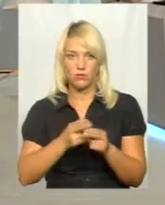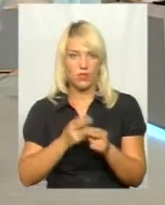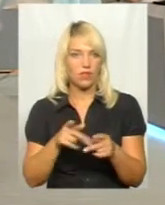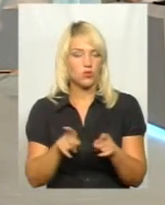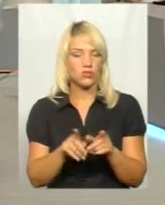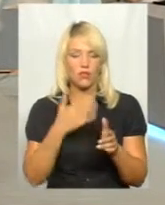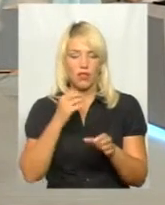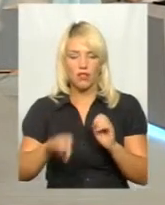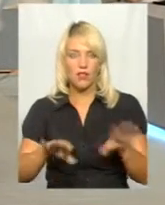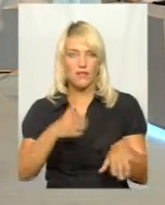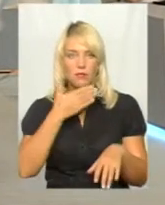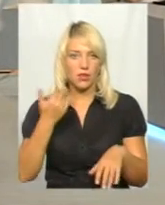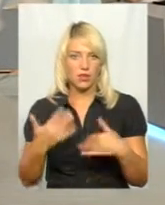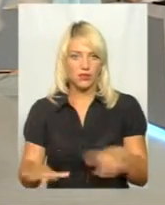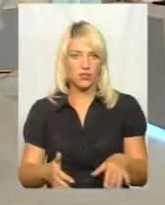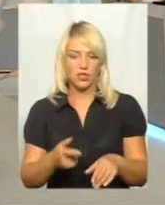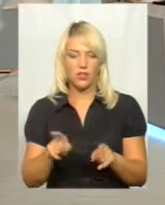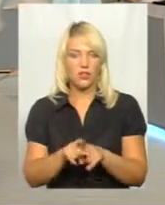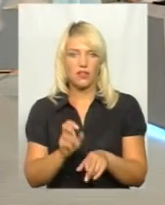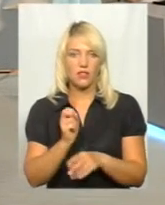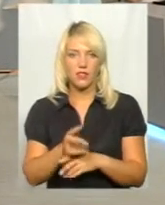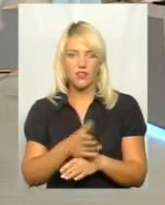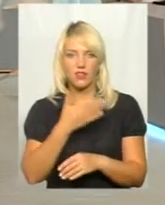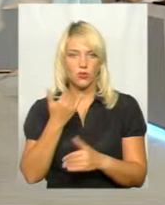кількостях ці шестерні вже зараз не викидаються.